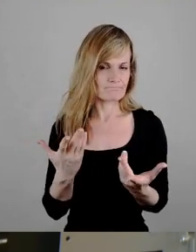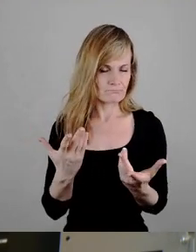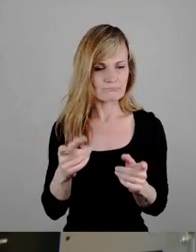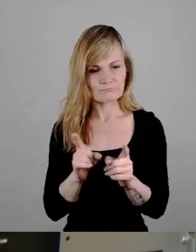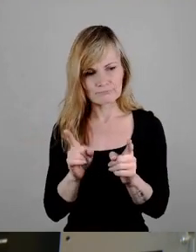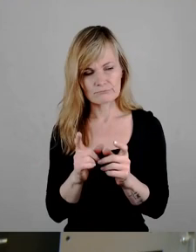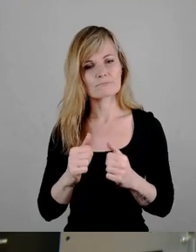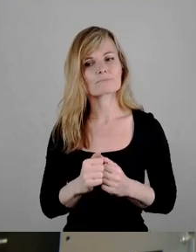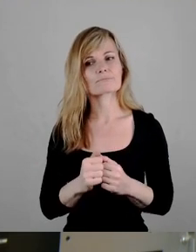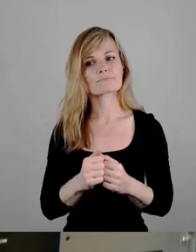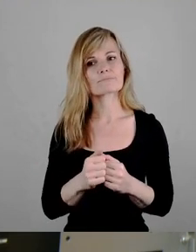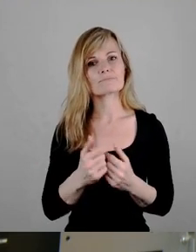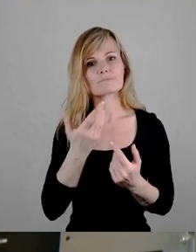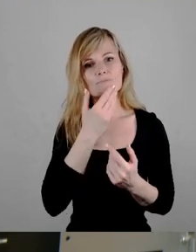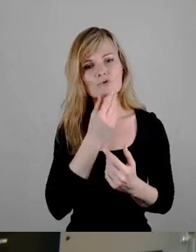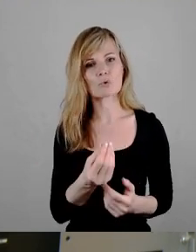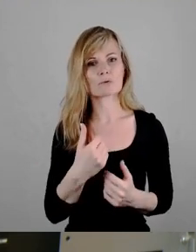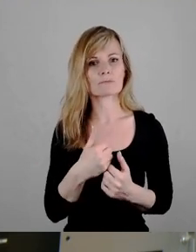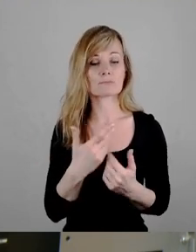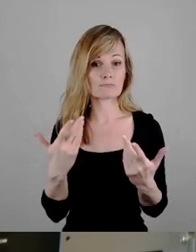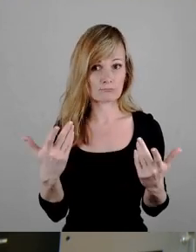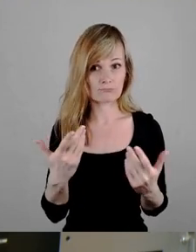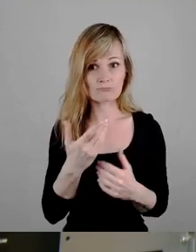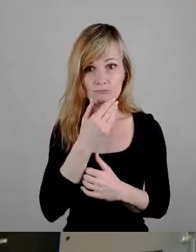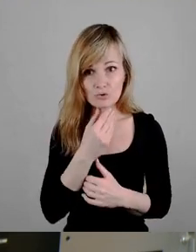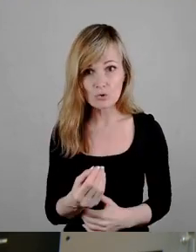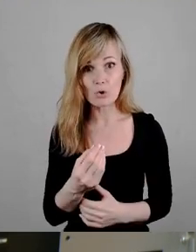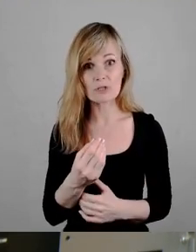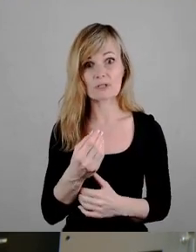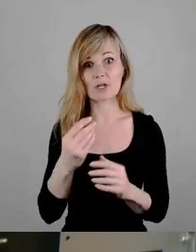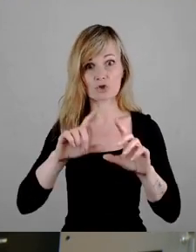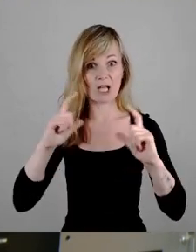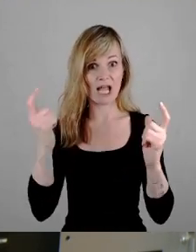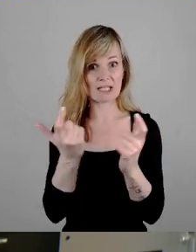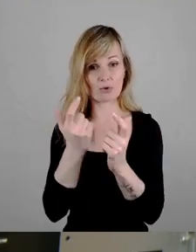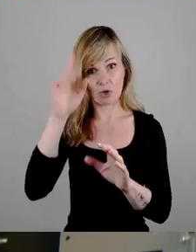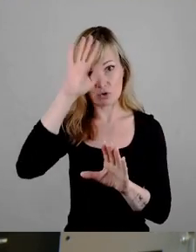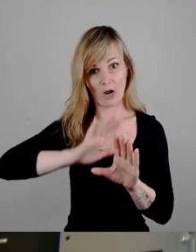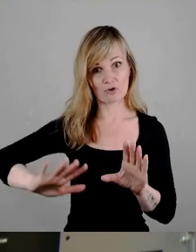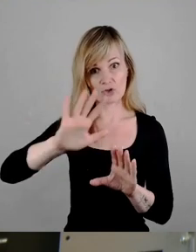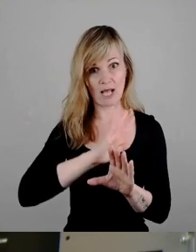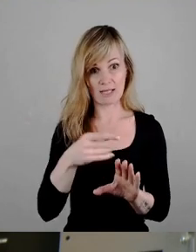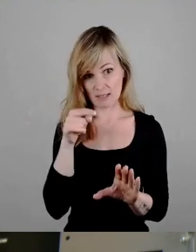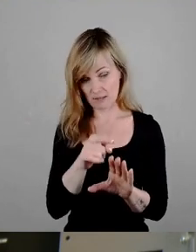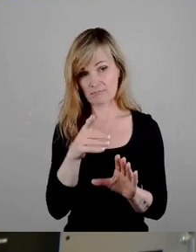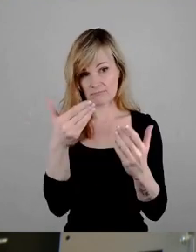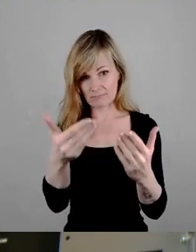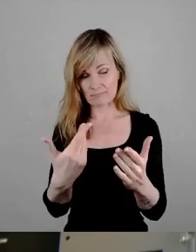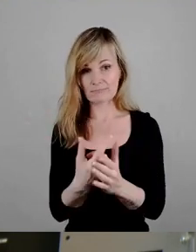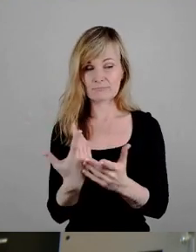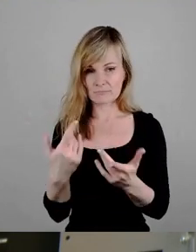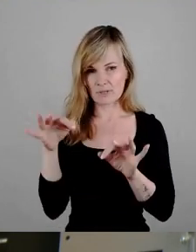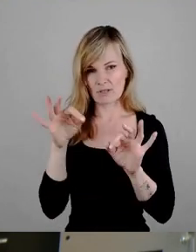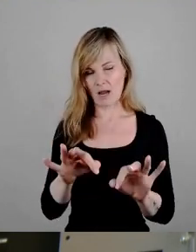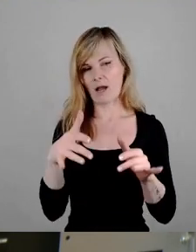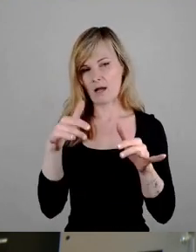in der schönsten oder wahrscheinlich dem schönsten Stadion Deutschlands durchzuführen, ist die beste Werbung